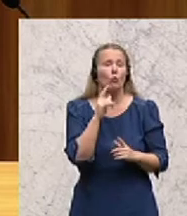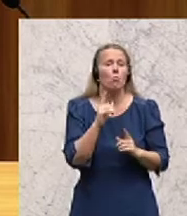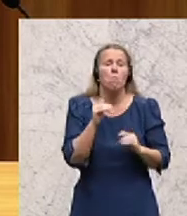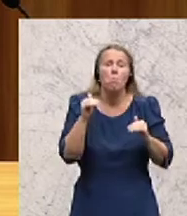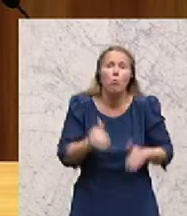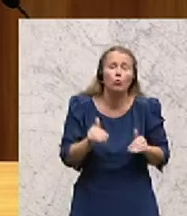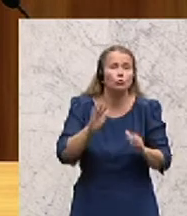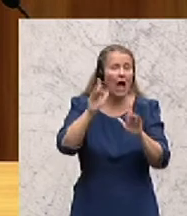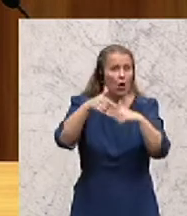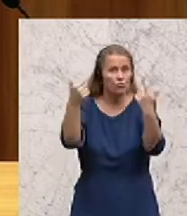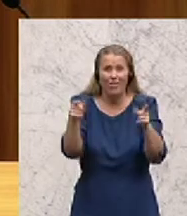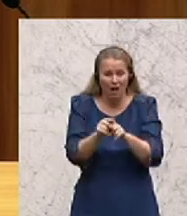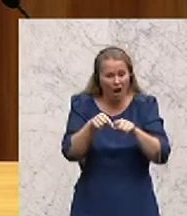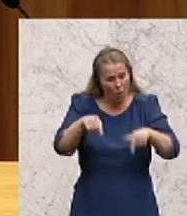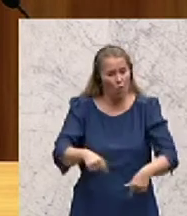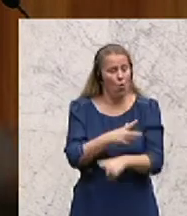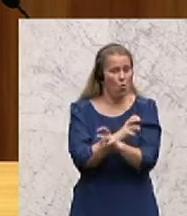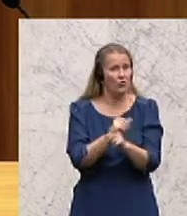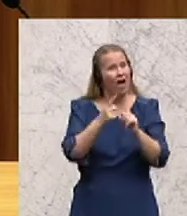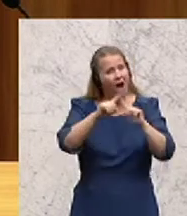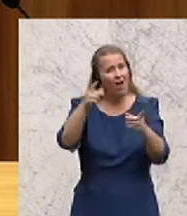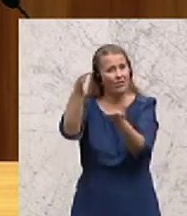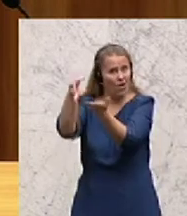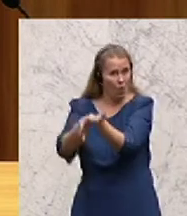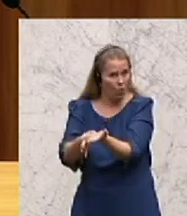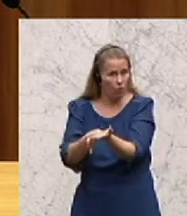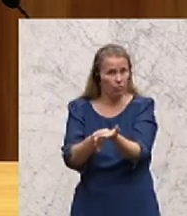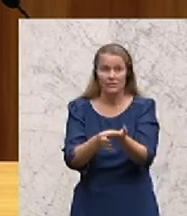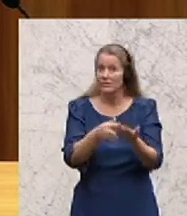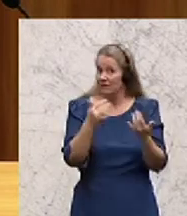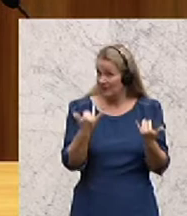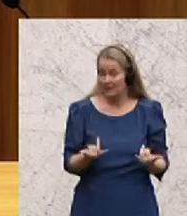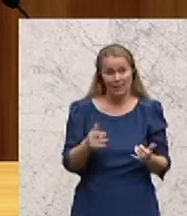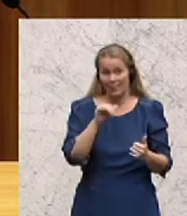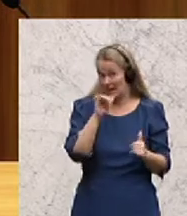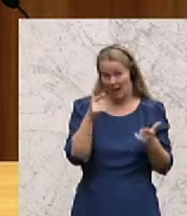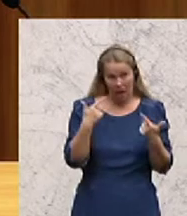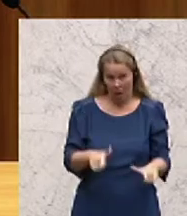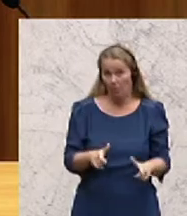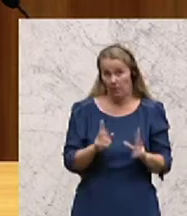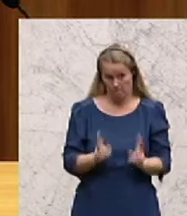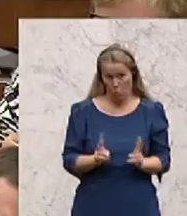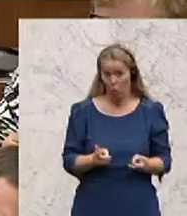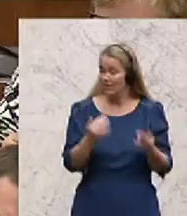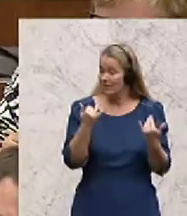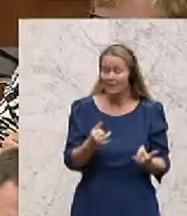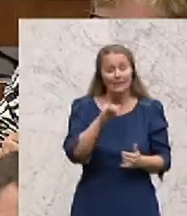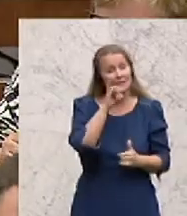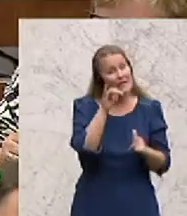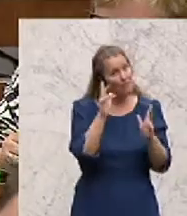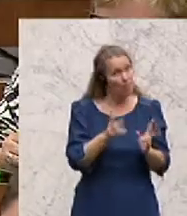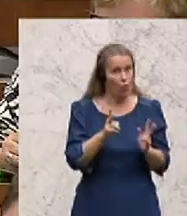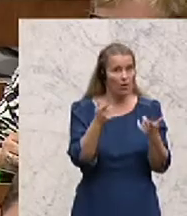Ausland, sondern auch in Österreich an einem anderen Ort, weil auch das ist nicht erlaubt und möglich. Auch das ist nicht